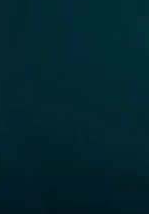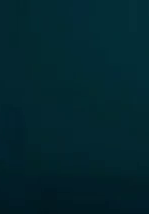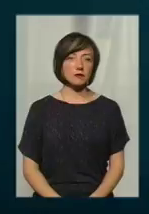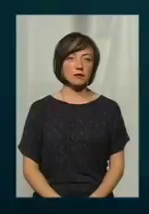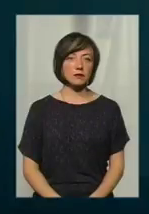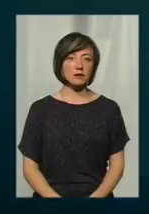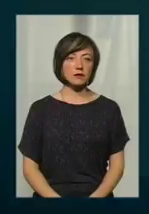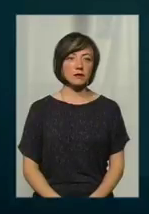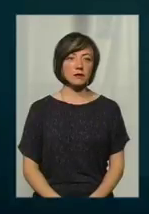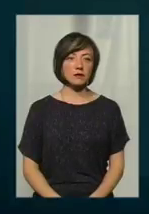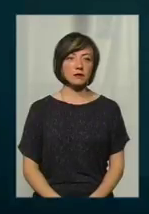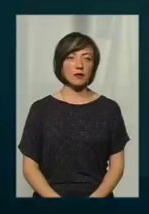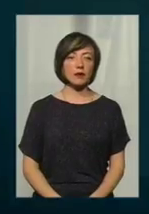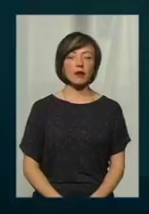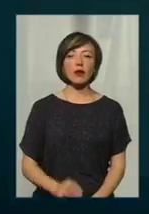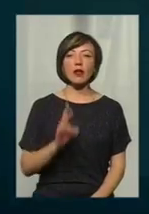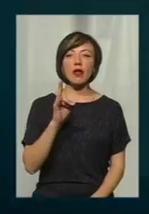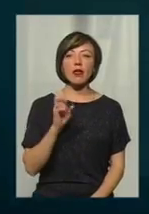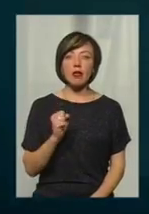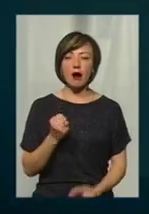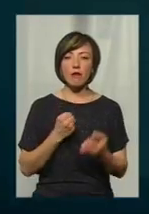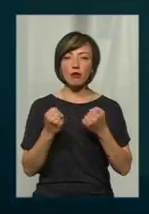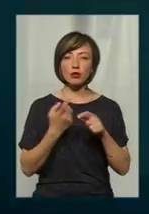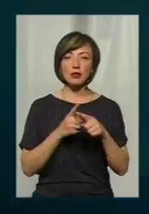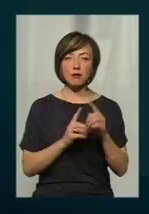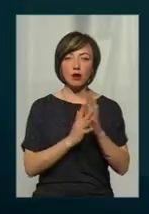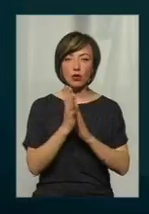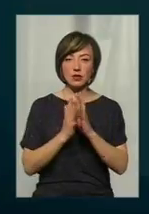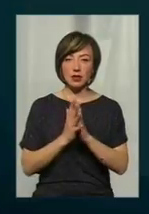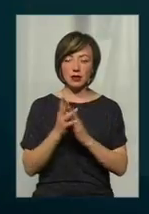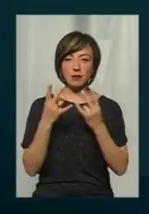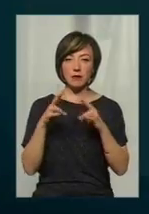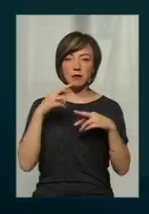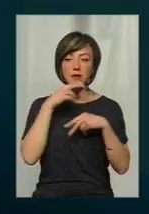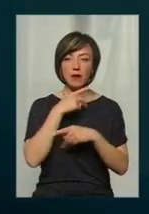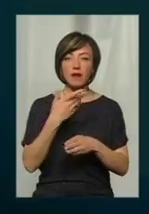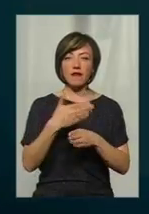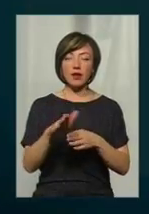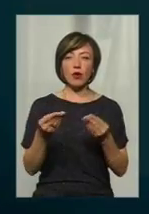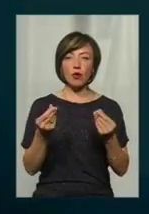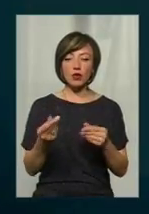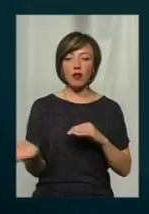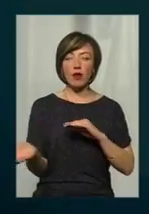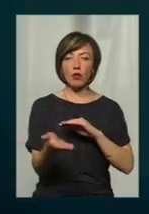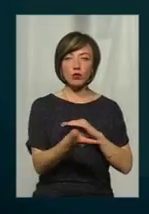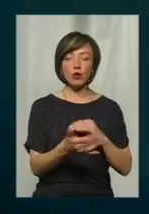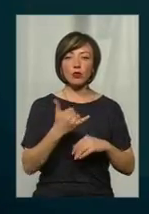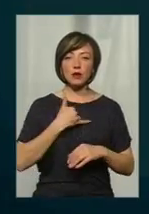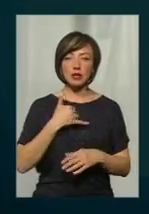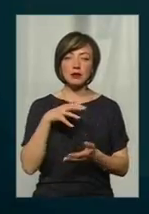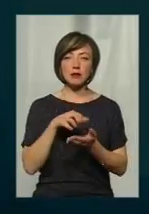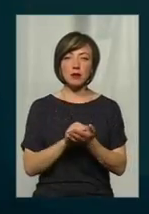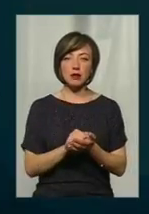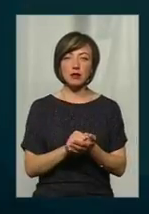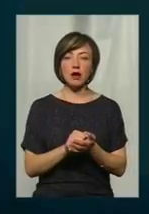На боротьбу з борщинником, протягом виділені кошти на покисть. У нас цим займається управляючка компанія